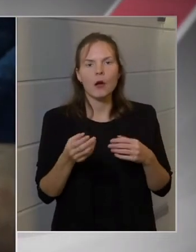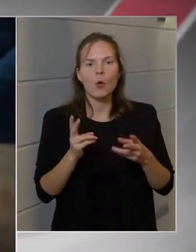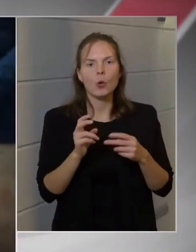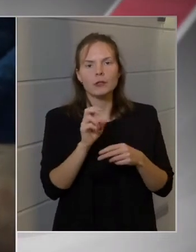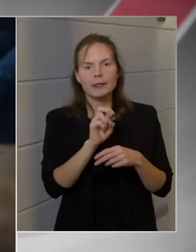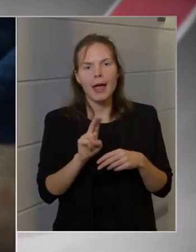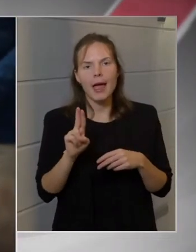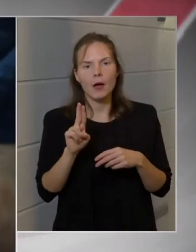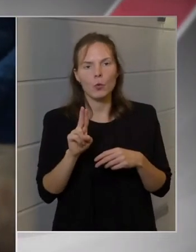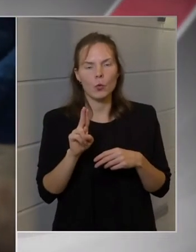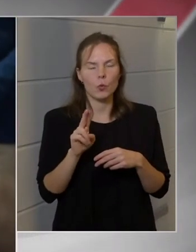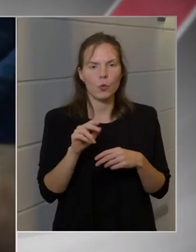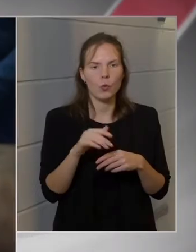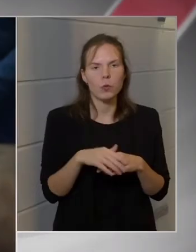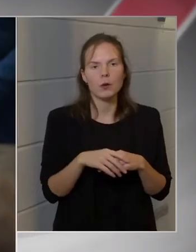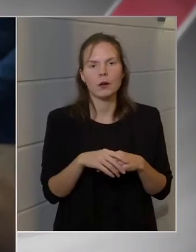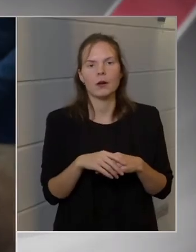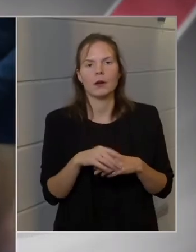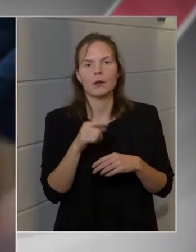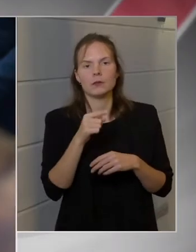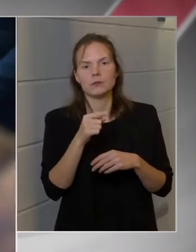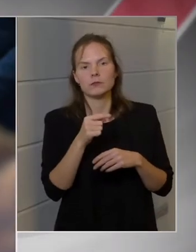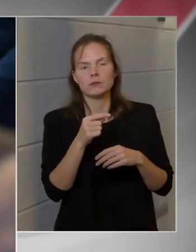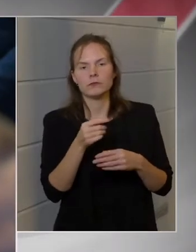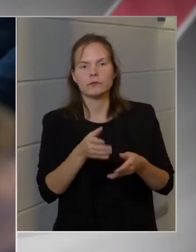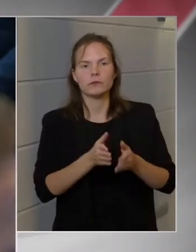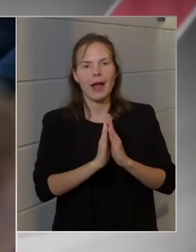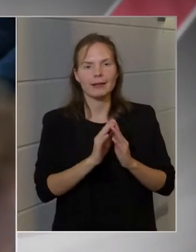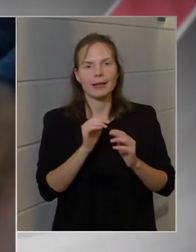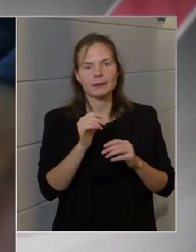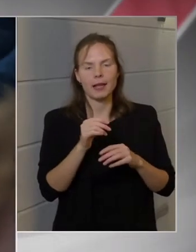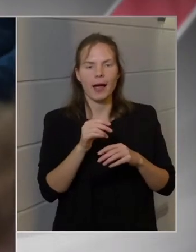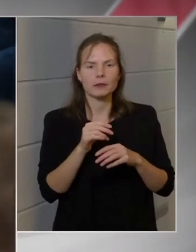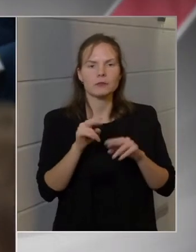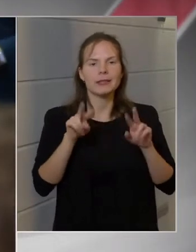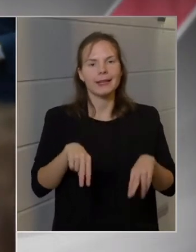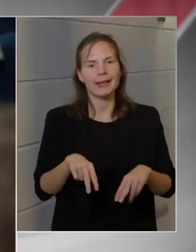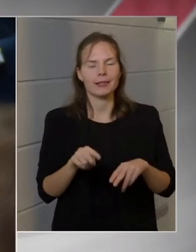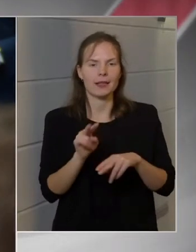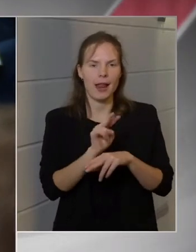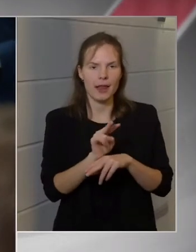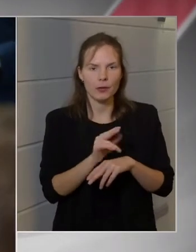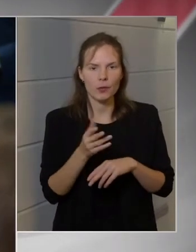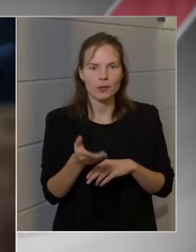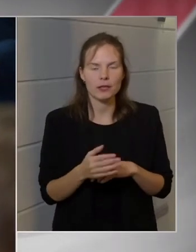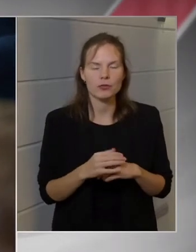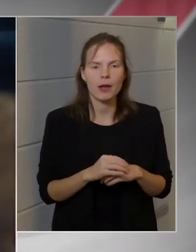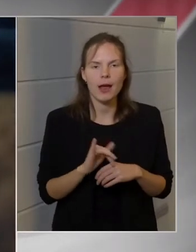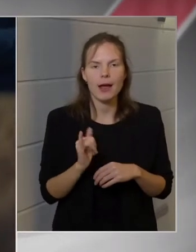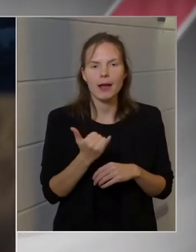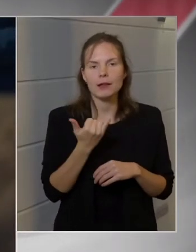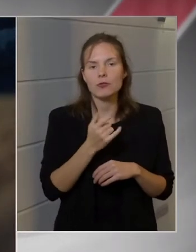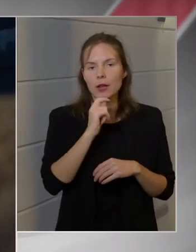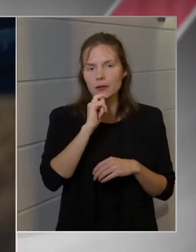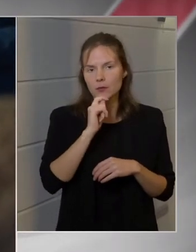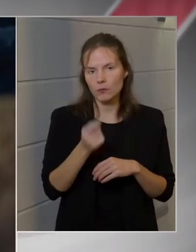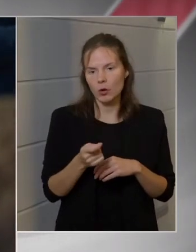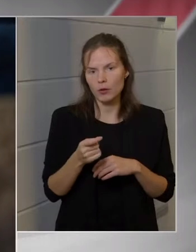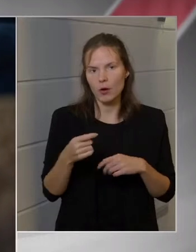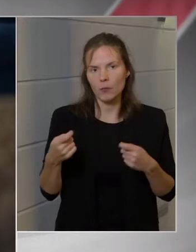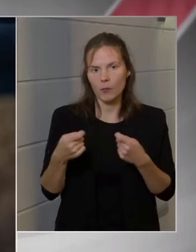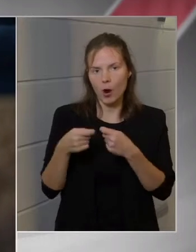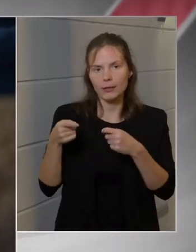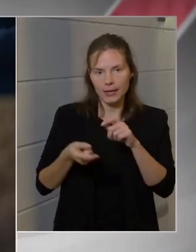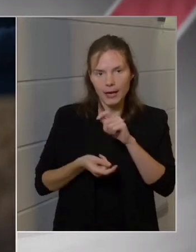Európai Unió az AFP-t kérte fel tény ellenőrzésre, és ehhez magyar partnert is